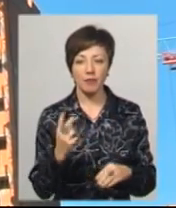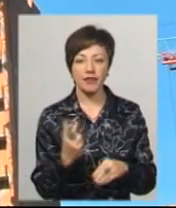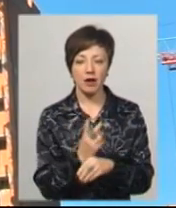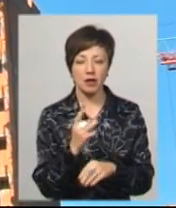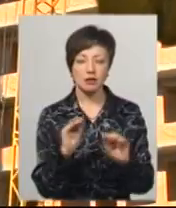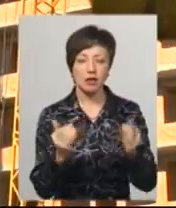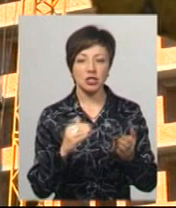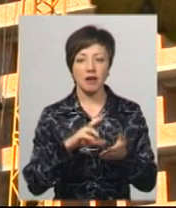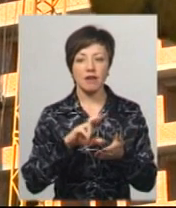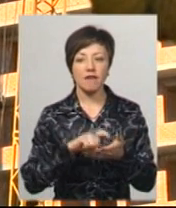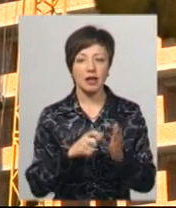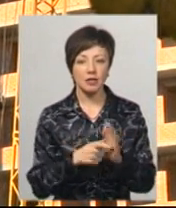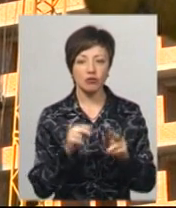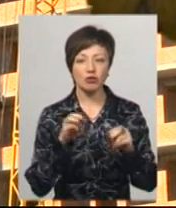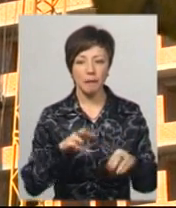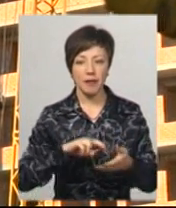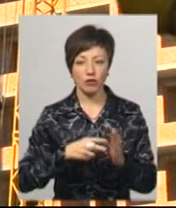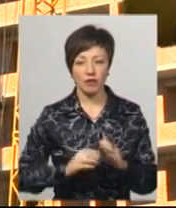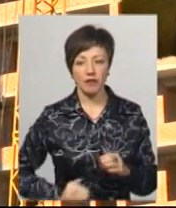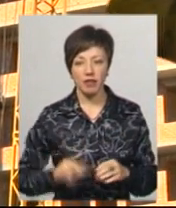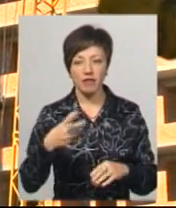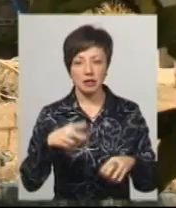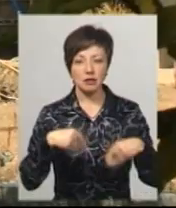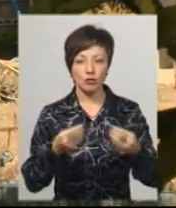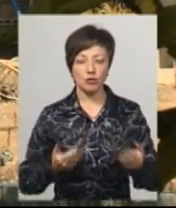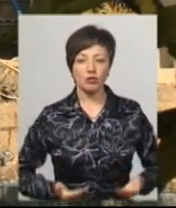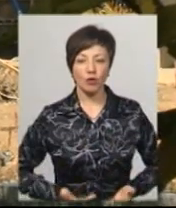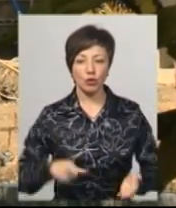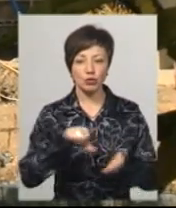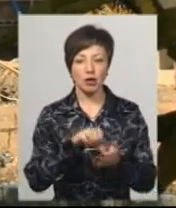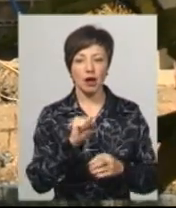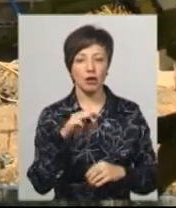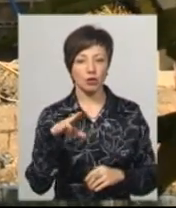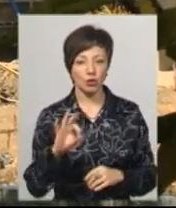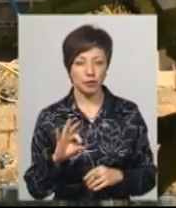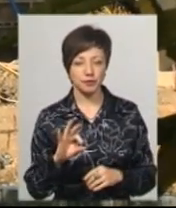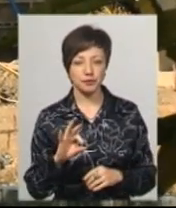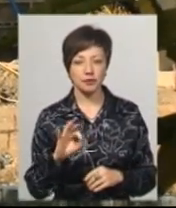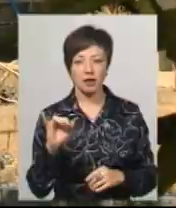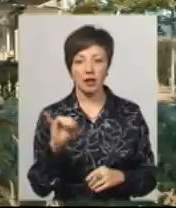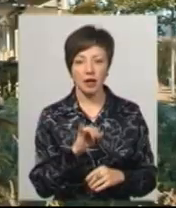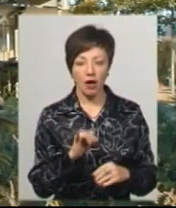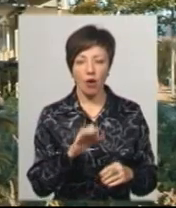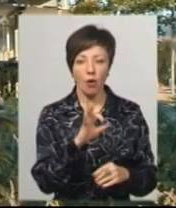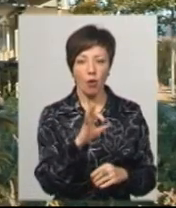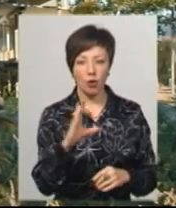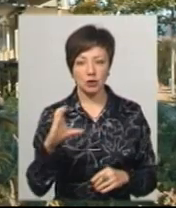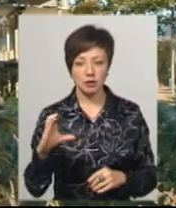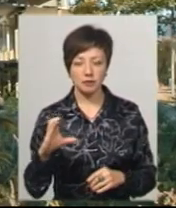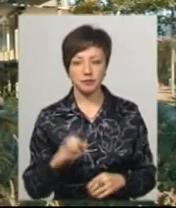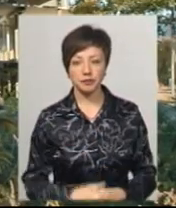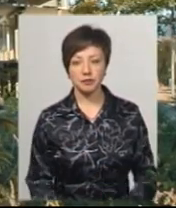квартир, ніж планував забудовник. Та 20 квартир нададуть для проживання учасникам антитерористичної операції та операції об'єднаних сил.